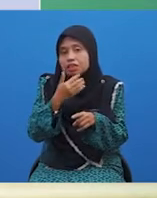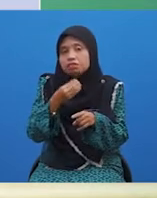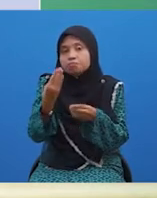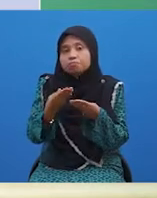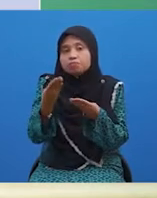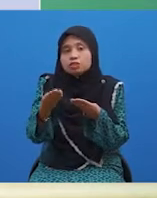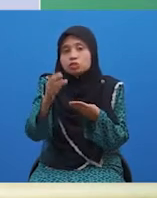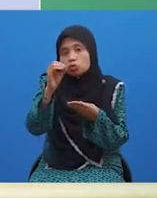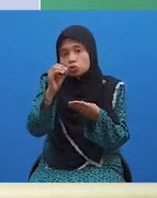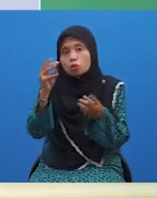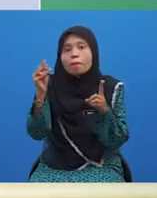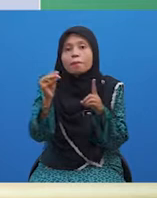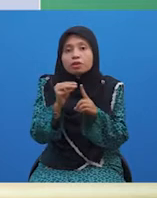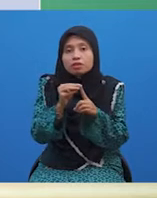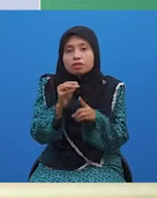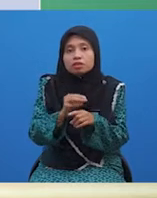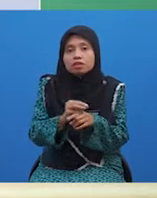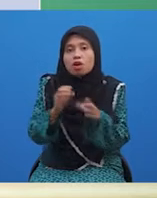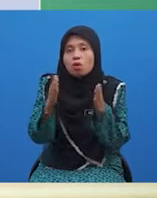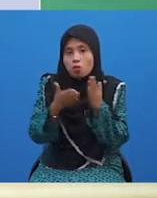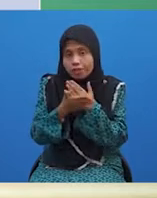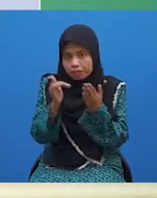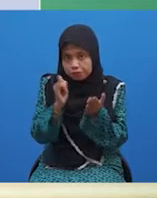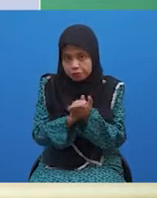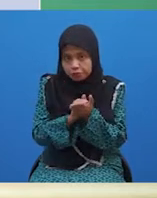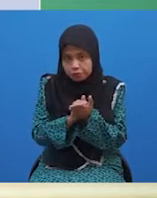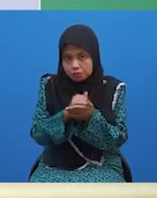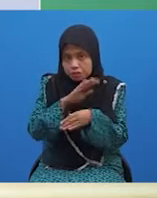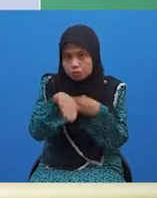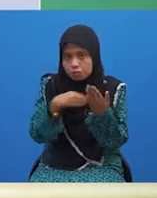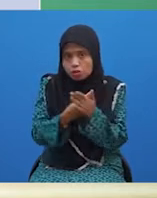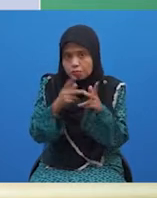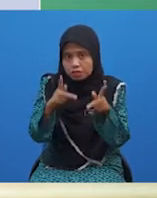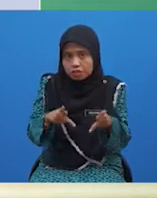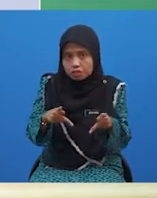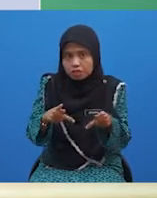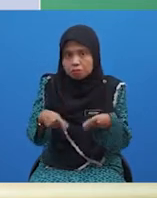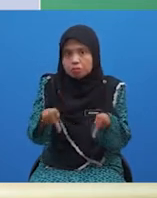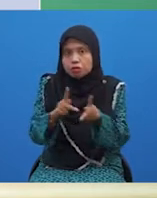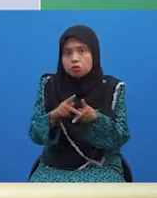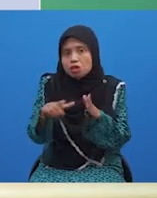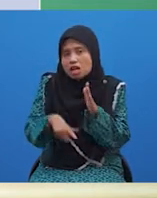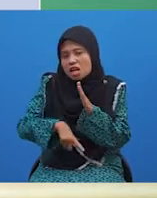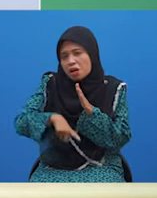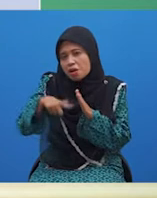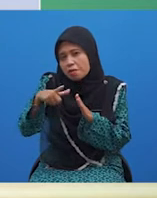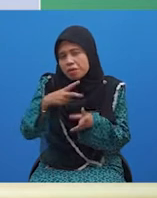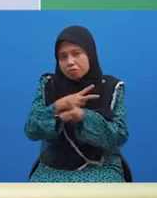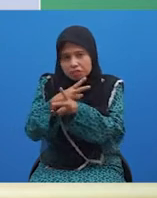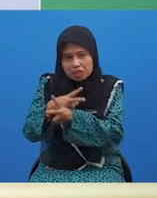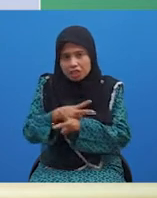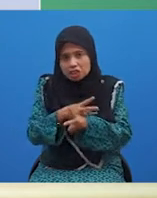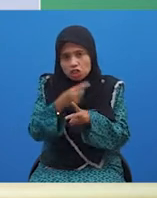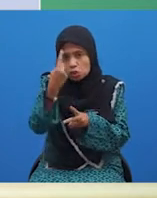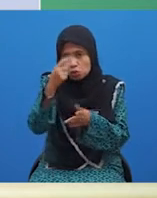pelajar diberikan kosong markah. Oleh itu, para pelajar perlu lebih berhati-hati ketika menulis